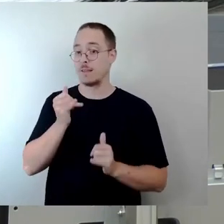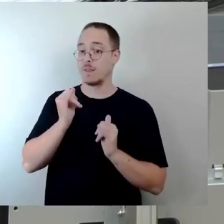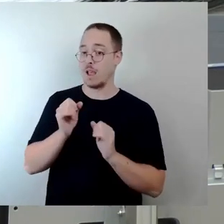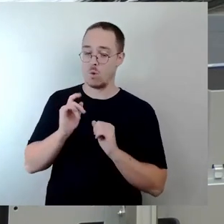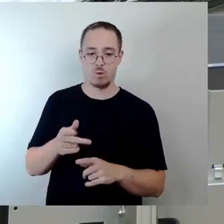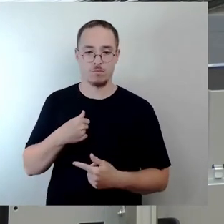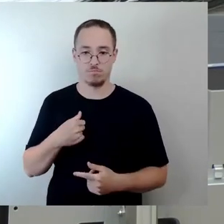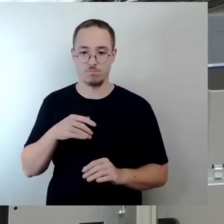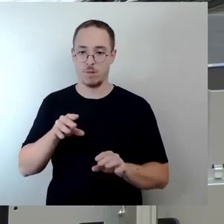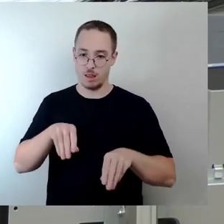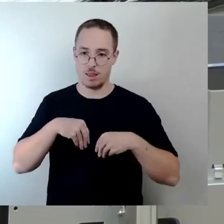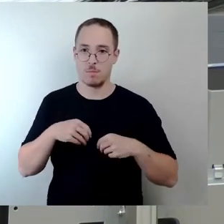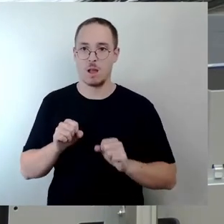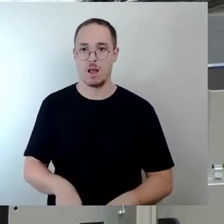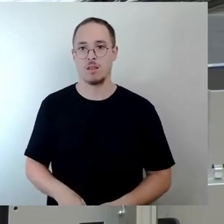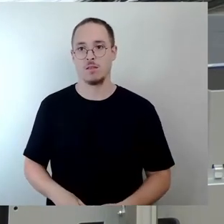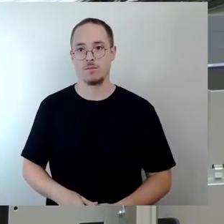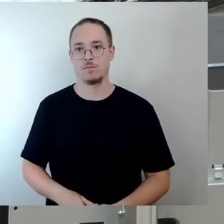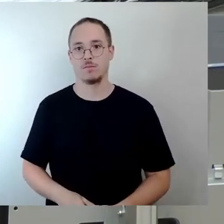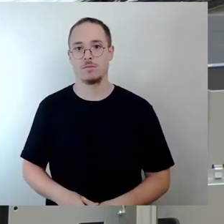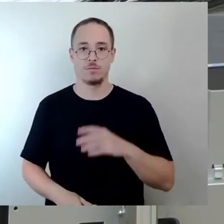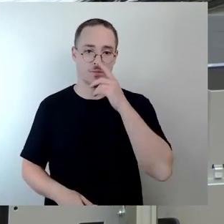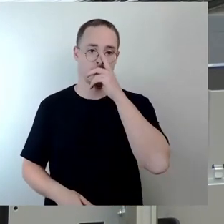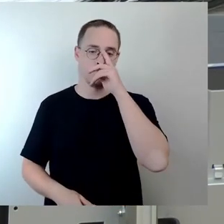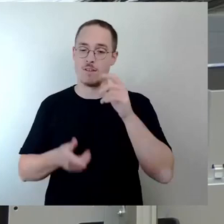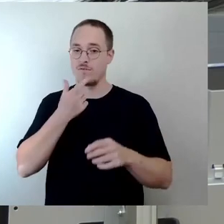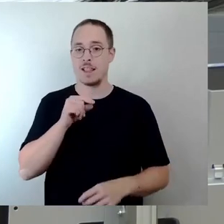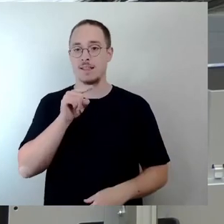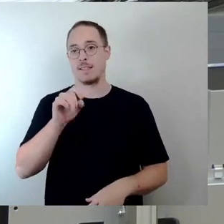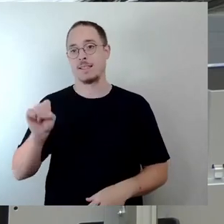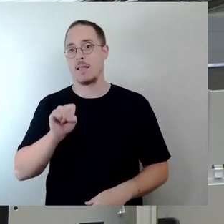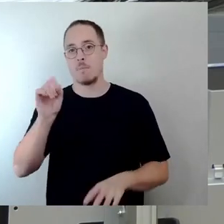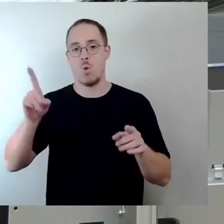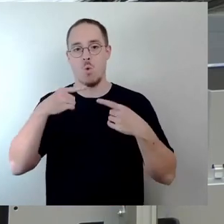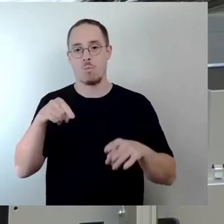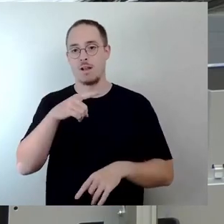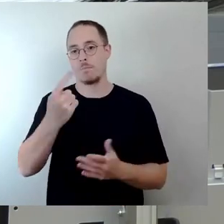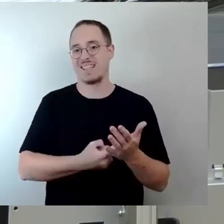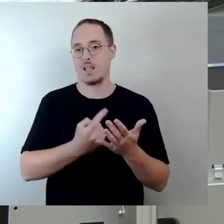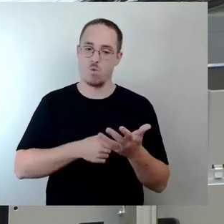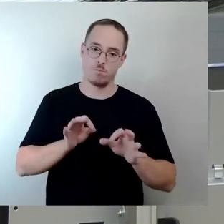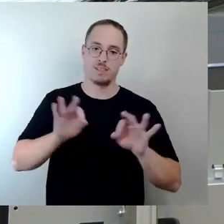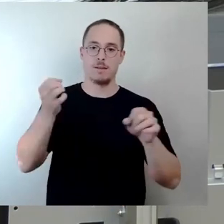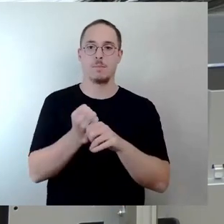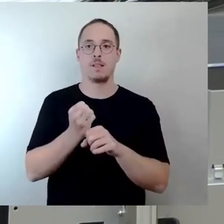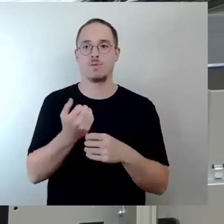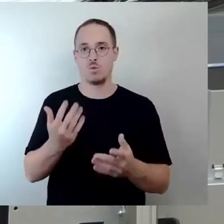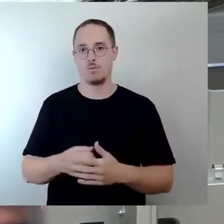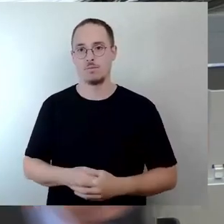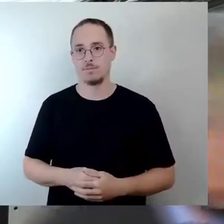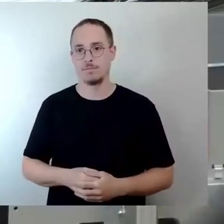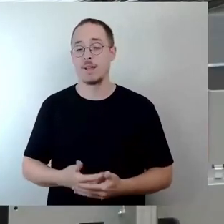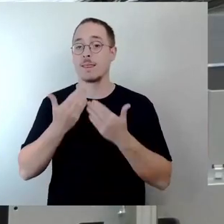Bedingungen an der Semperoper endlich verbessern wollen und weil niemand eine Idee hat, wo es hätte gehen können. Ich danke Ihnen für Ihre Aufmerksamkeit.